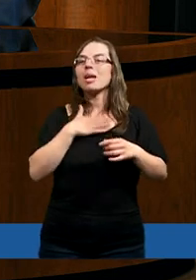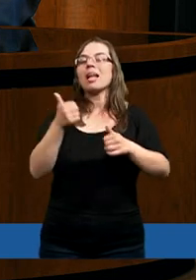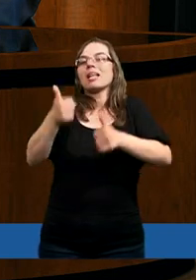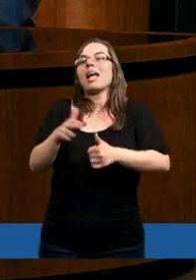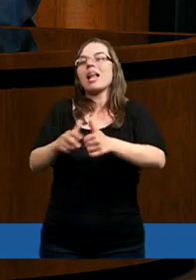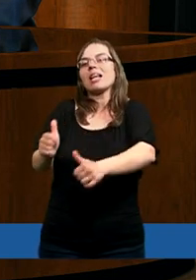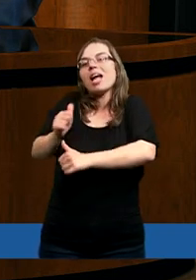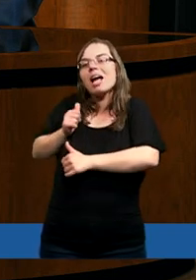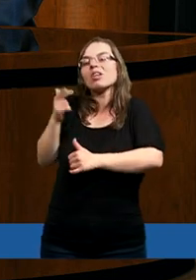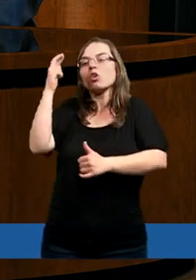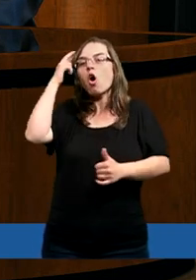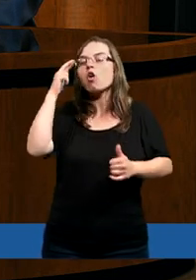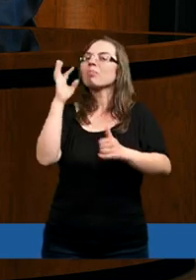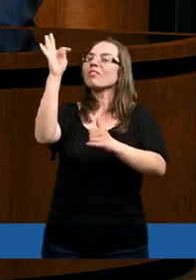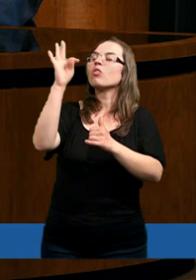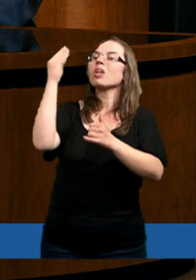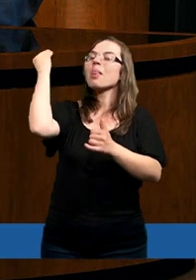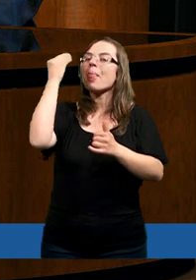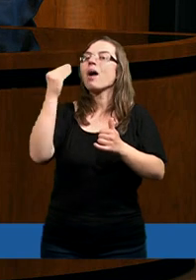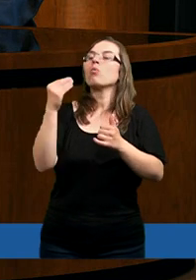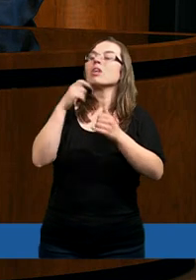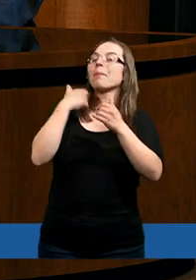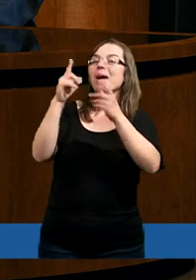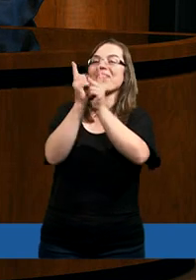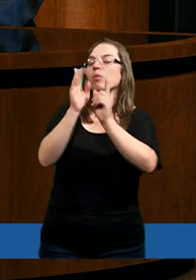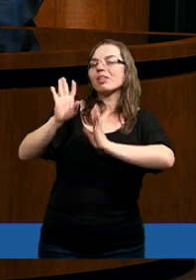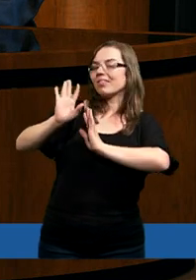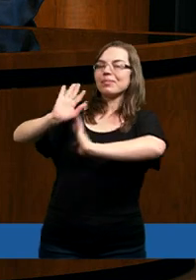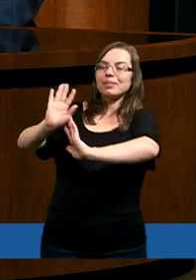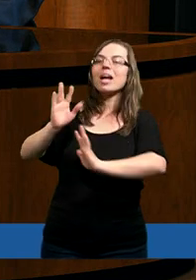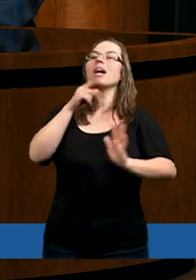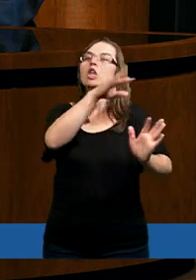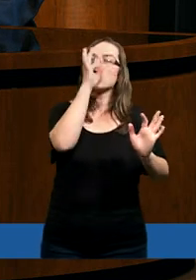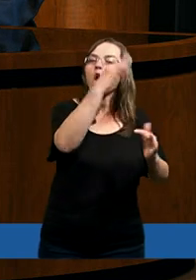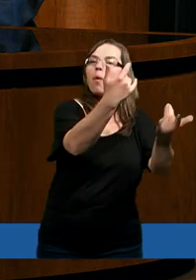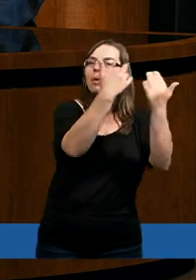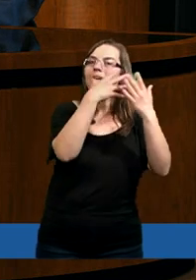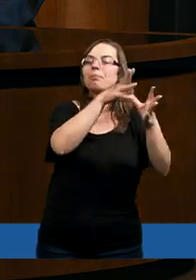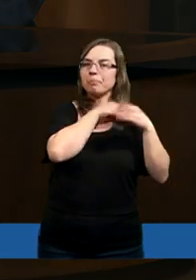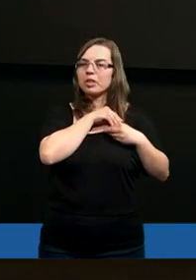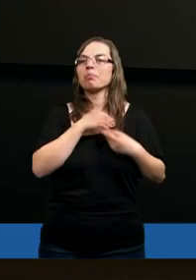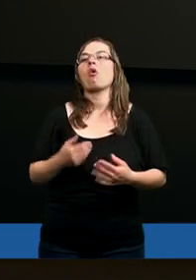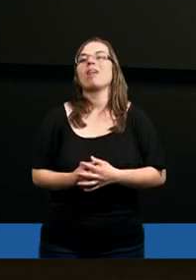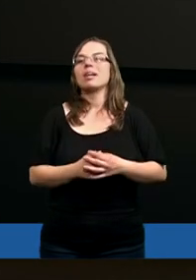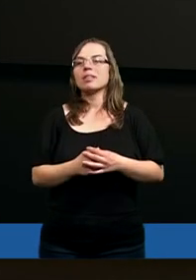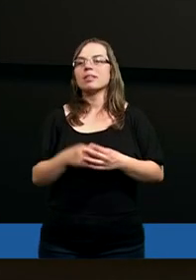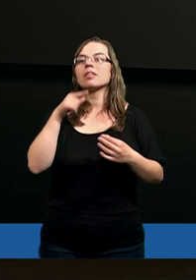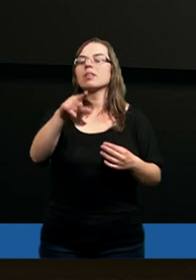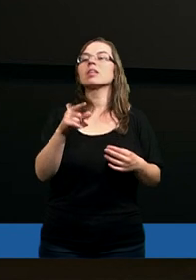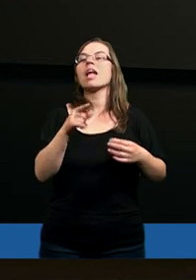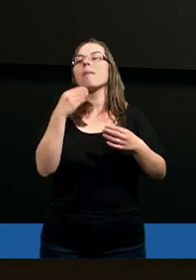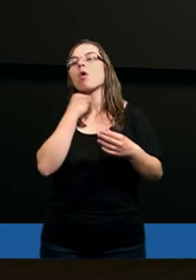stać na straży i tej prawowiernej nauki i moralności. I ci ludzie są w jakiś sposób podsuwani na bok.